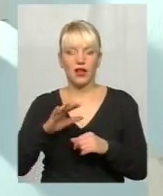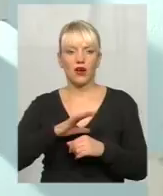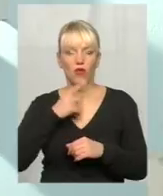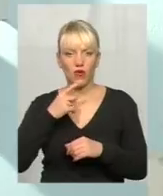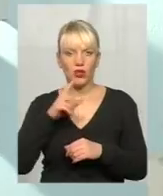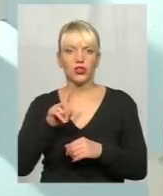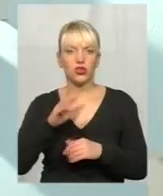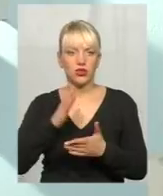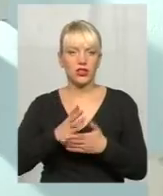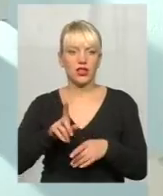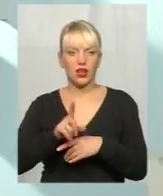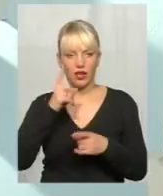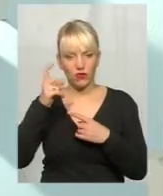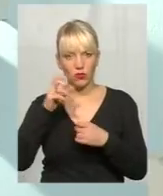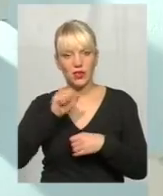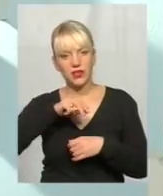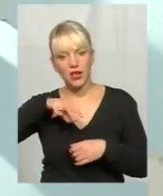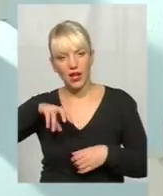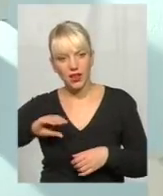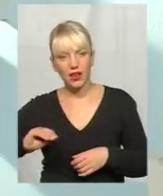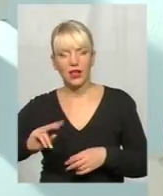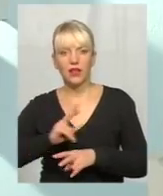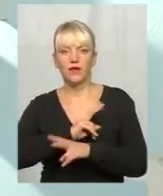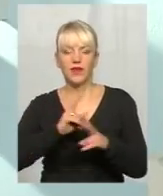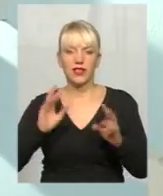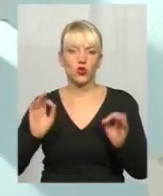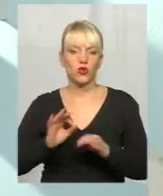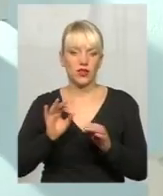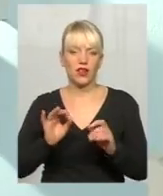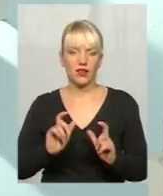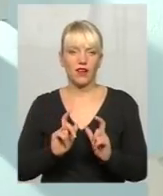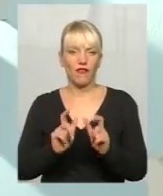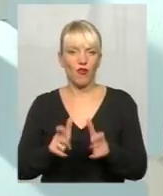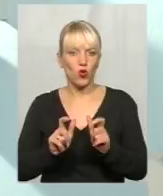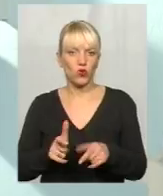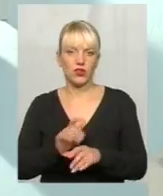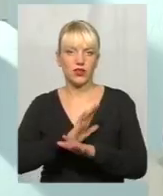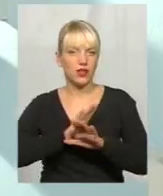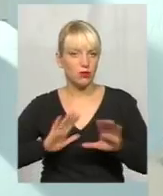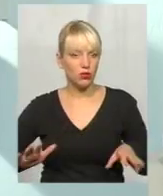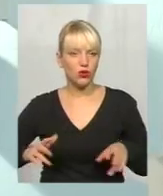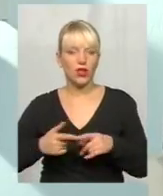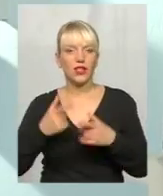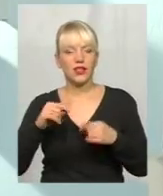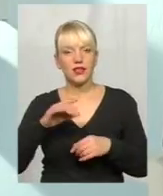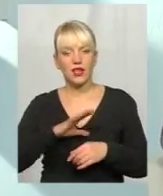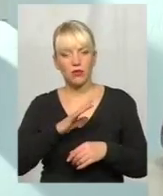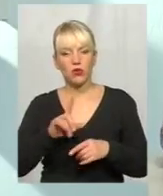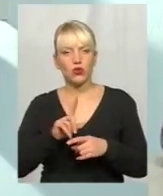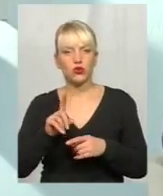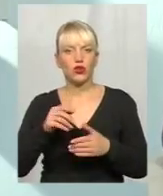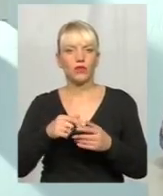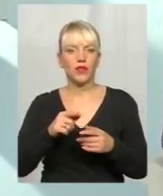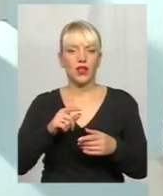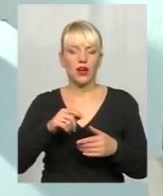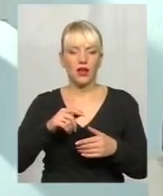інформація, але ніхто ніяких вручень не робив. Десь там було, що ніби в поштовій скриньці